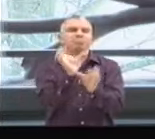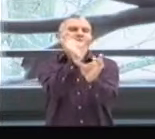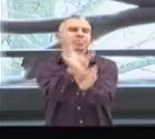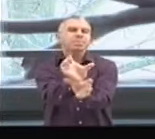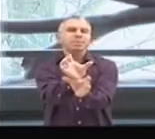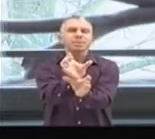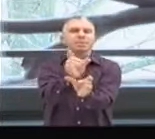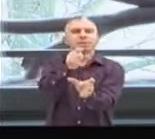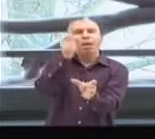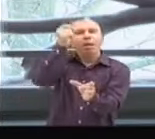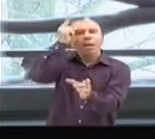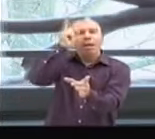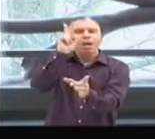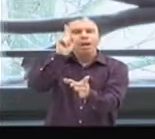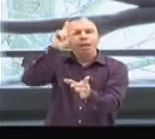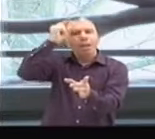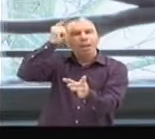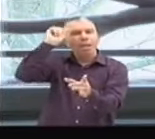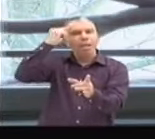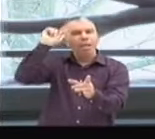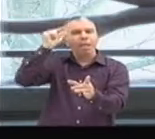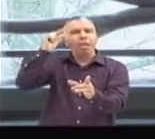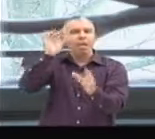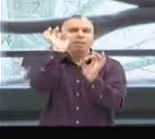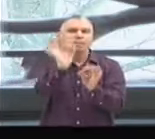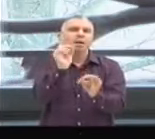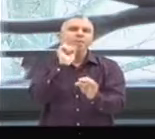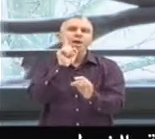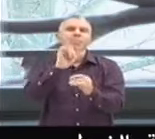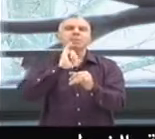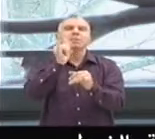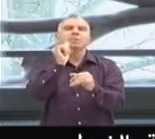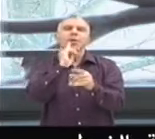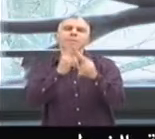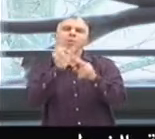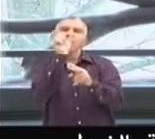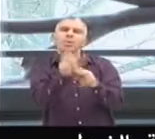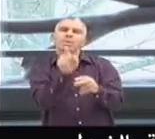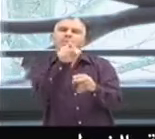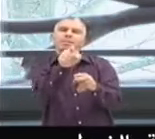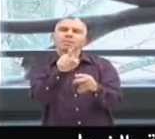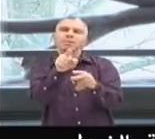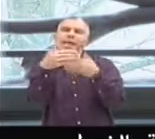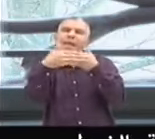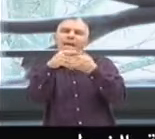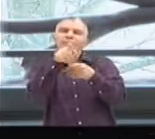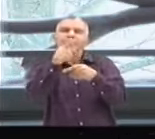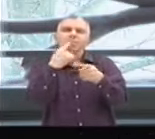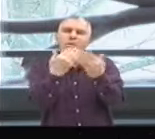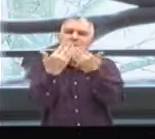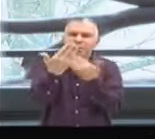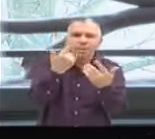ou soit quelqu'un de moins intelligent que l'homme, soit... Et dans le racisme, c'est exactement la même approche.